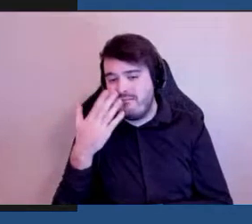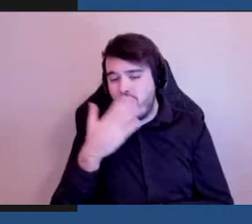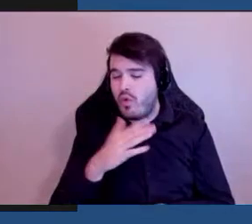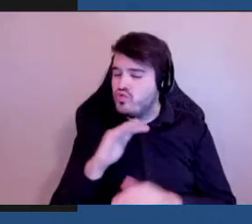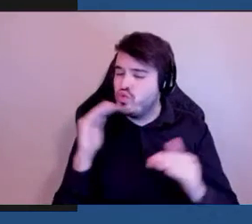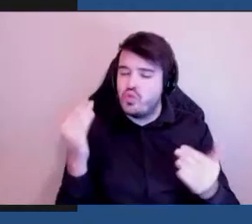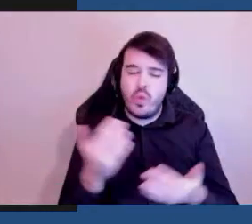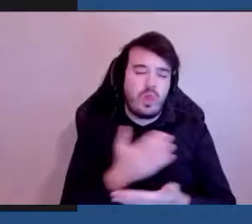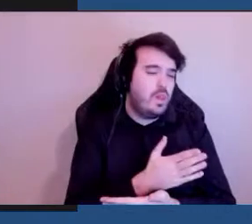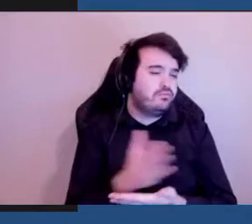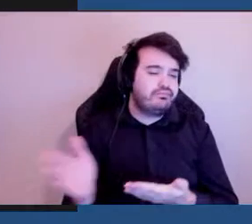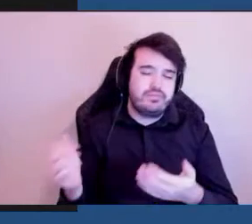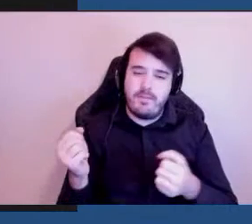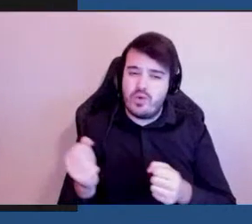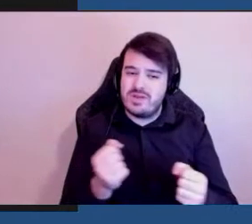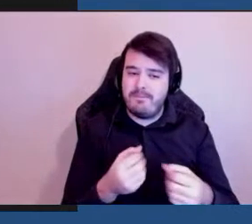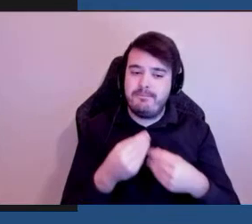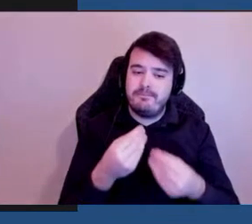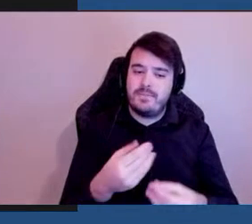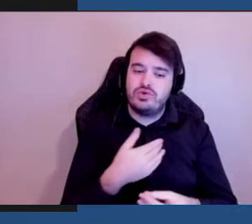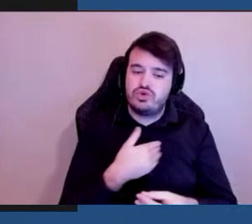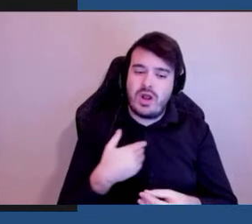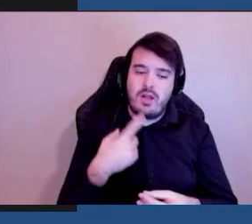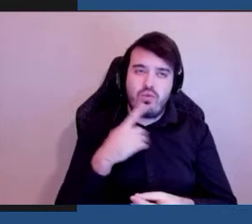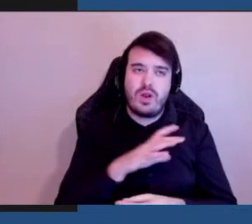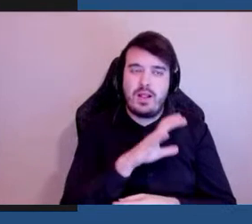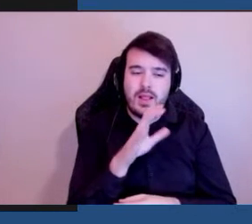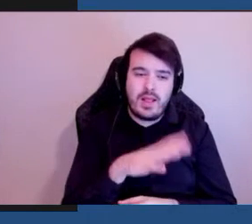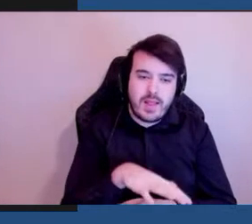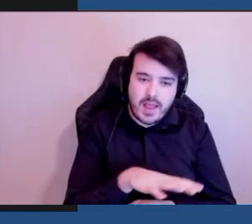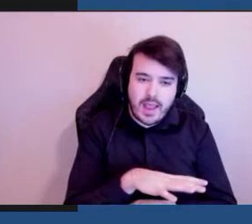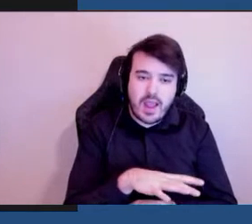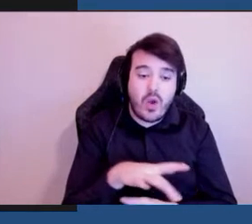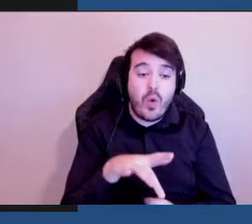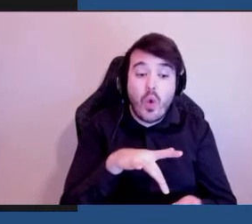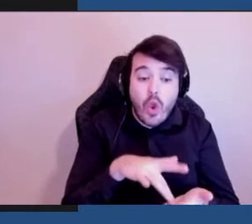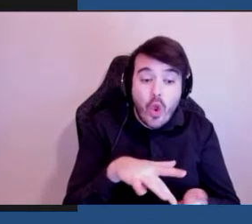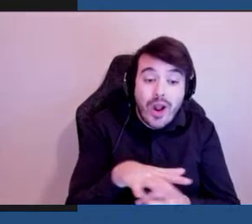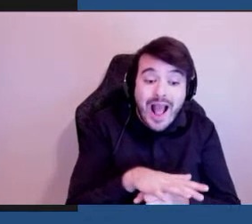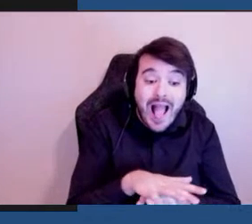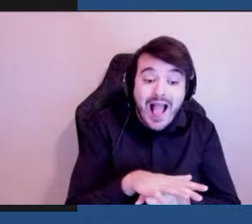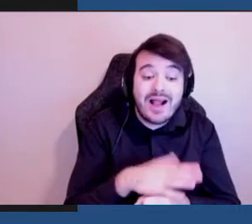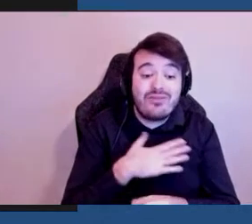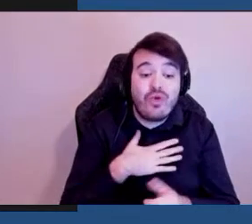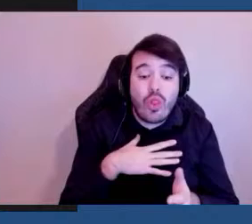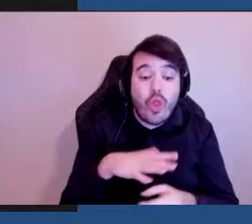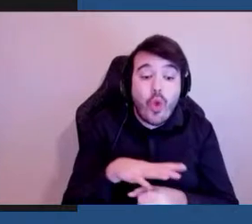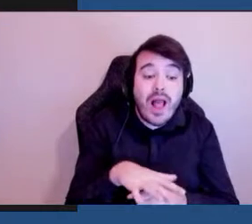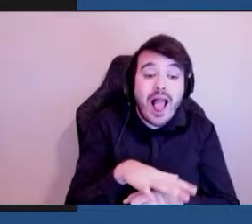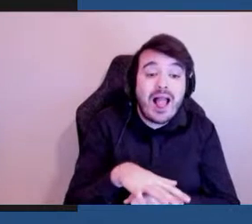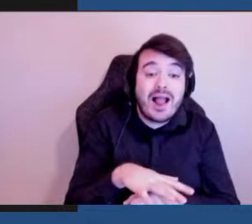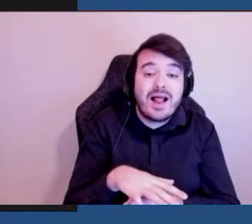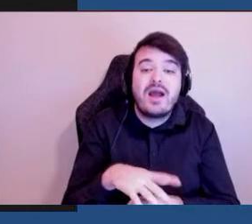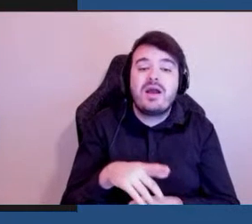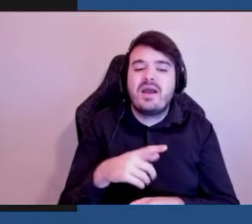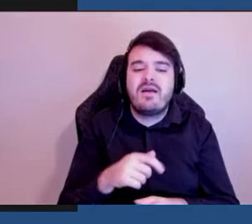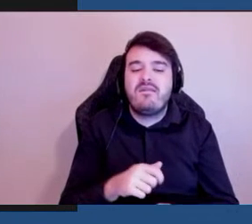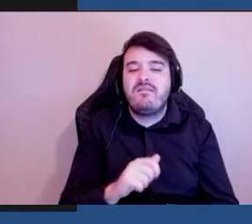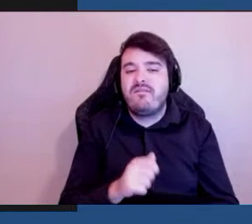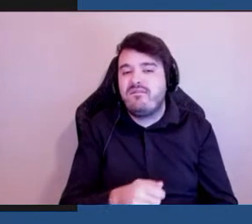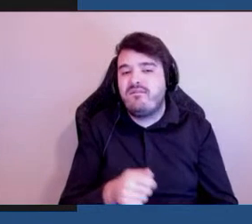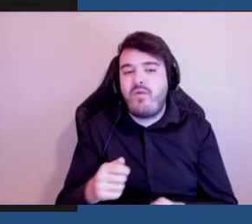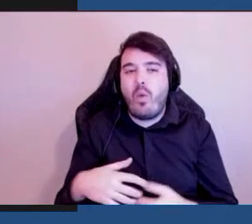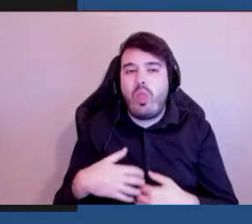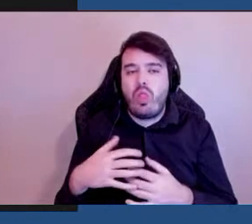possibilités qui s'offrent aux autres canadiens au niveau local notre chapitre local a été fondé il y a